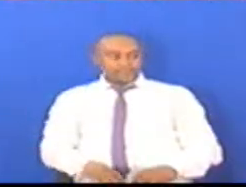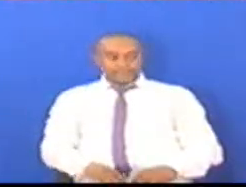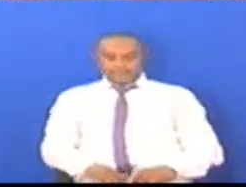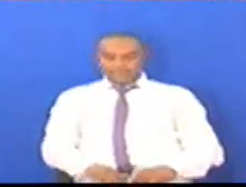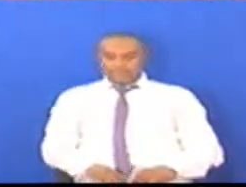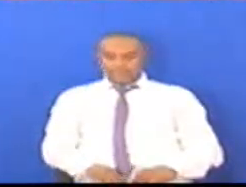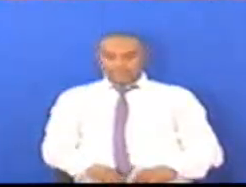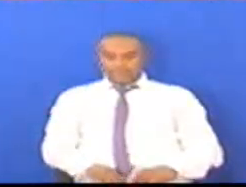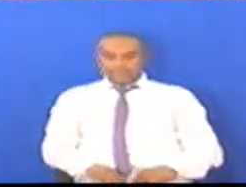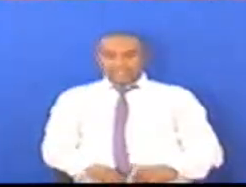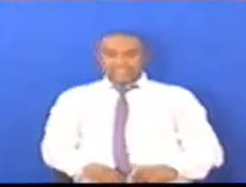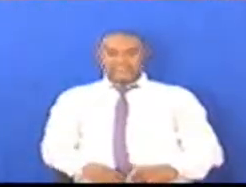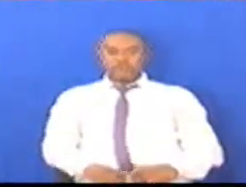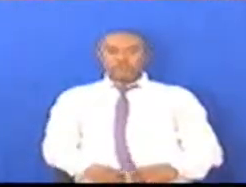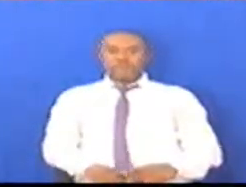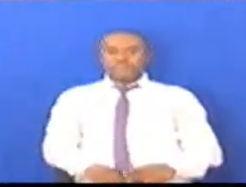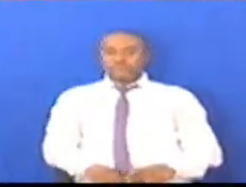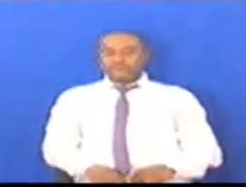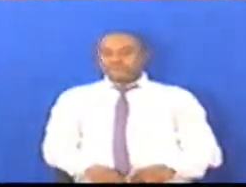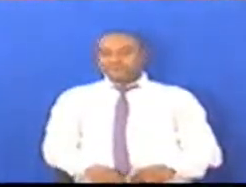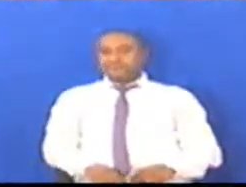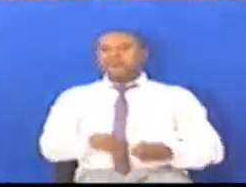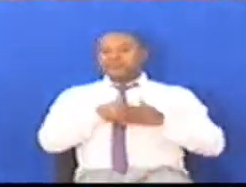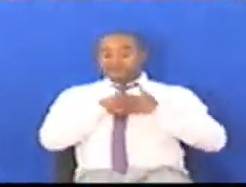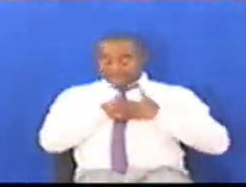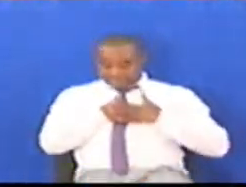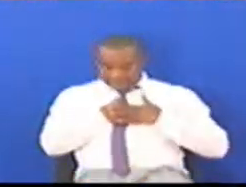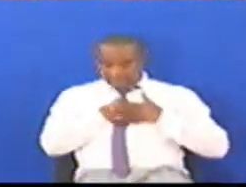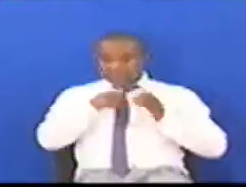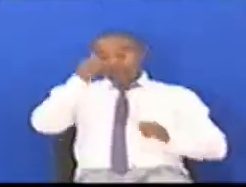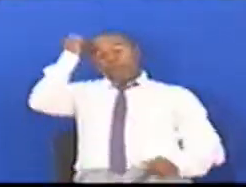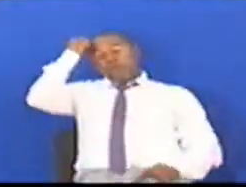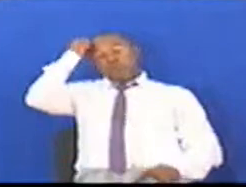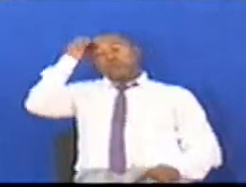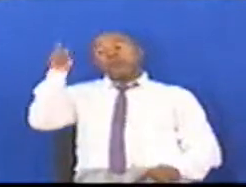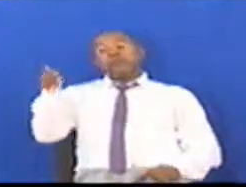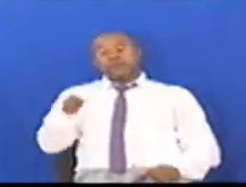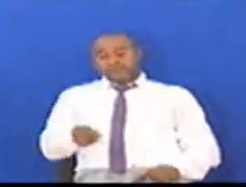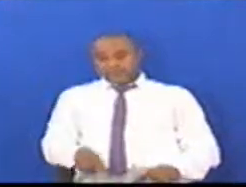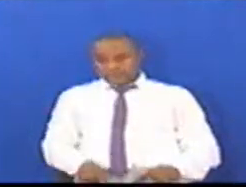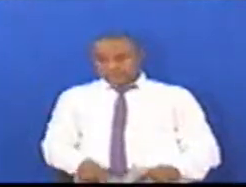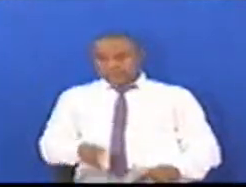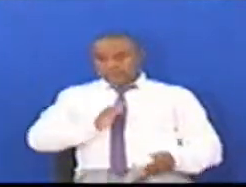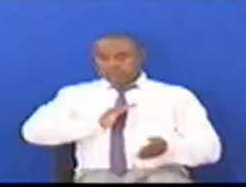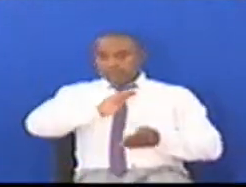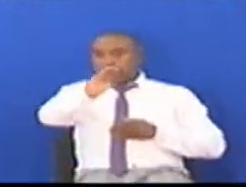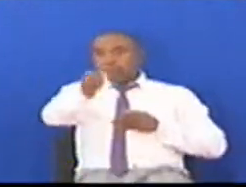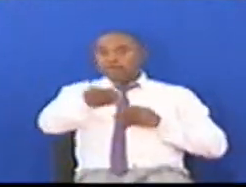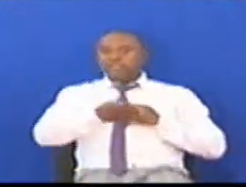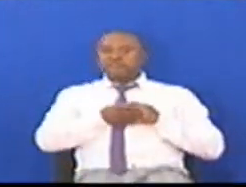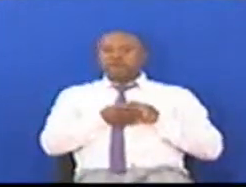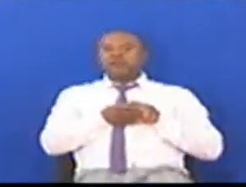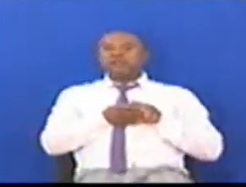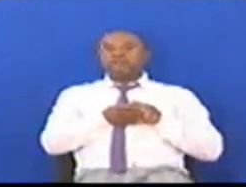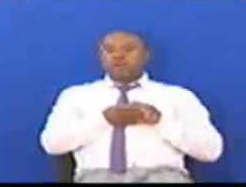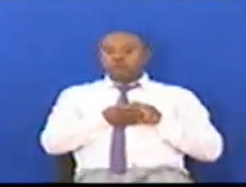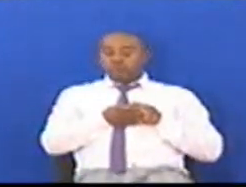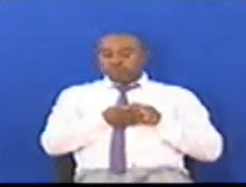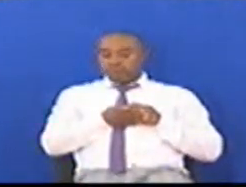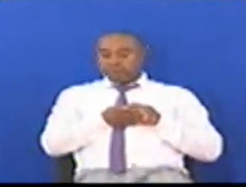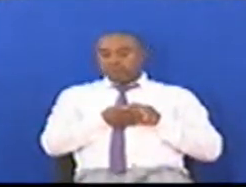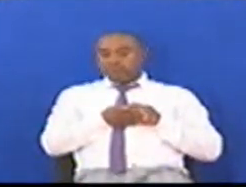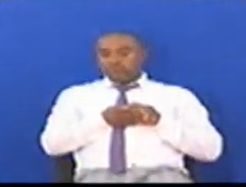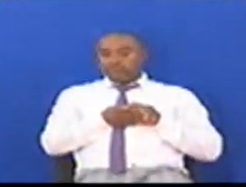Sana Asante Sana Na Menikumbusha Ngaushauri Washimewa Wabungi Emrio Wengi Mwandika Kwa Mandishi Michangoyenu